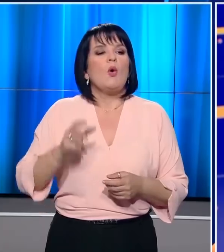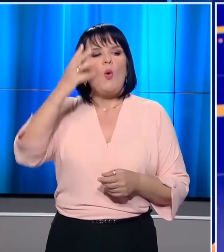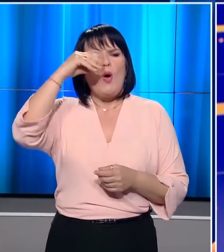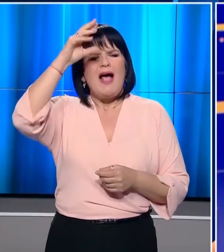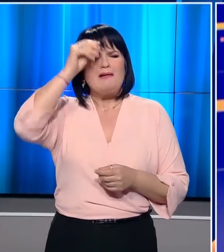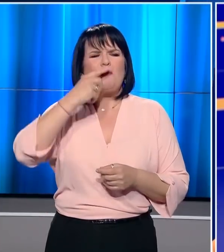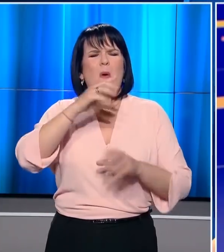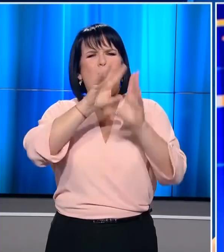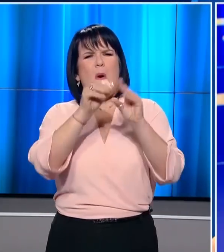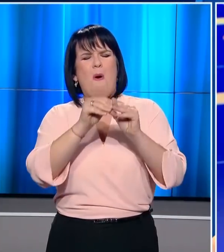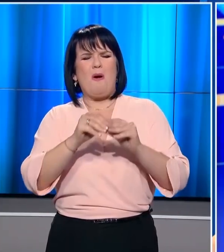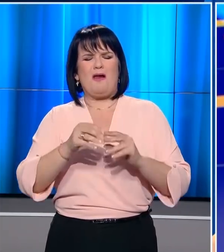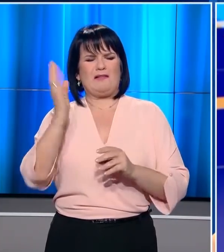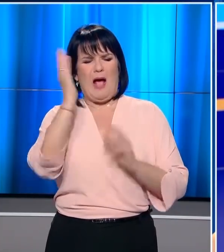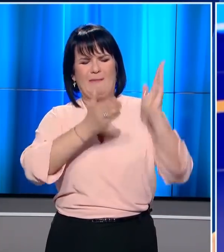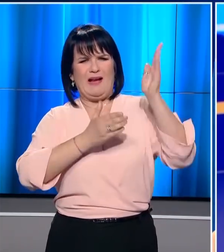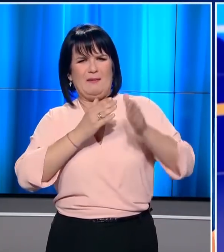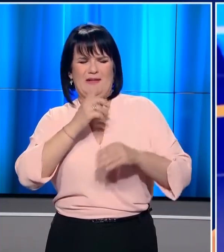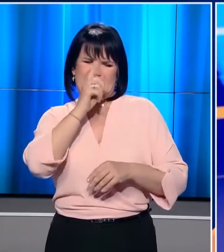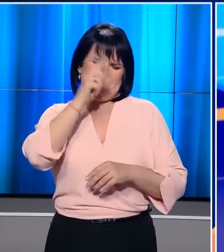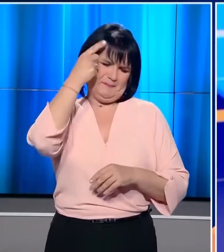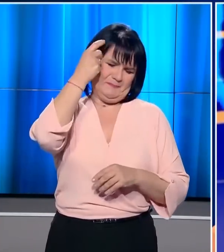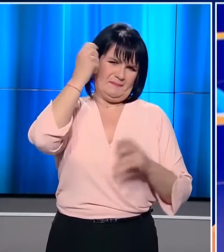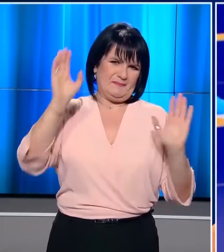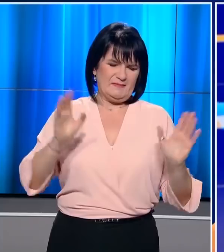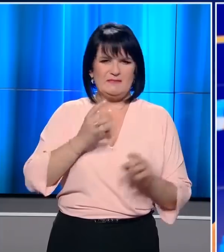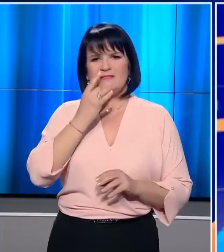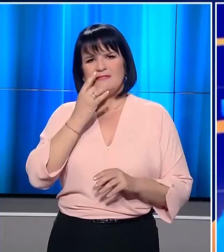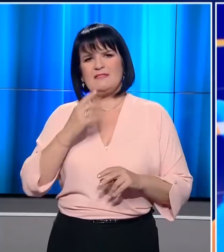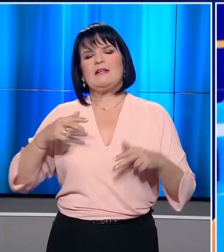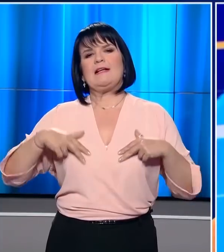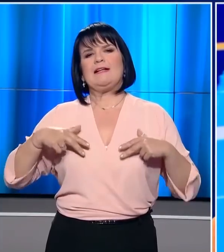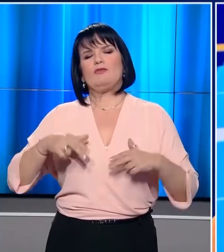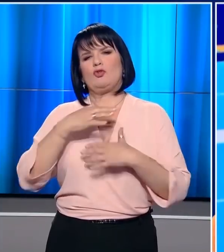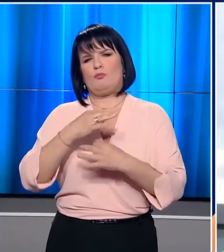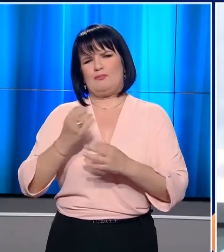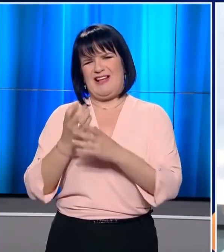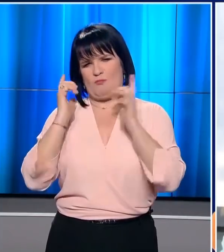ανοησίες στα περιασύμετρης απειλής, ενώ σκληρή ήταν η απάντηση του Στέλιου Πέτσα.